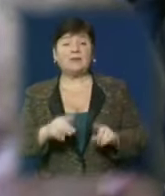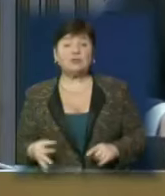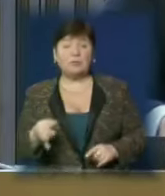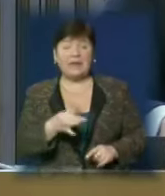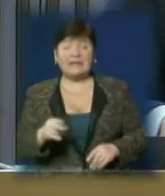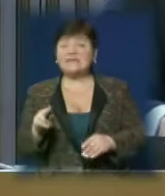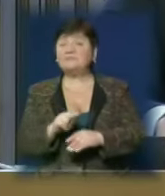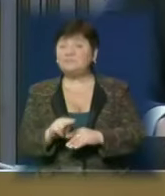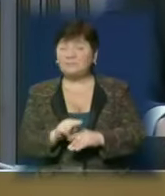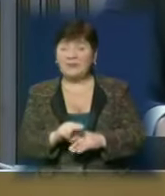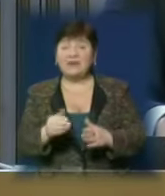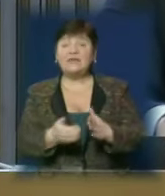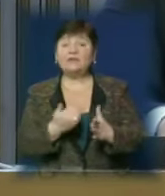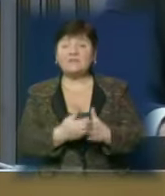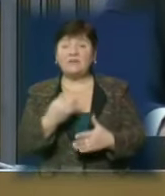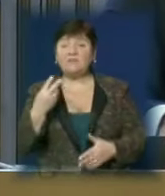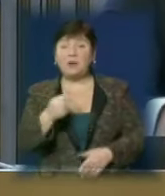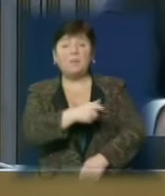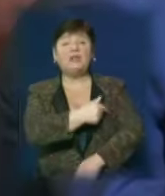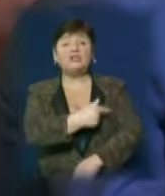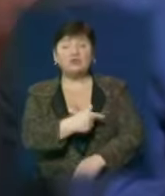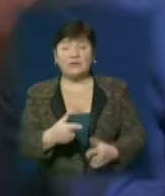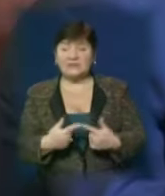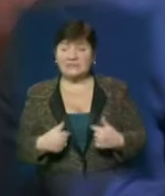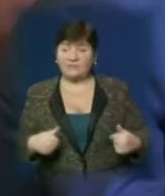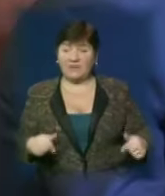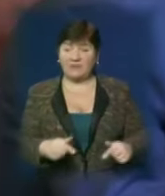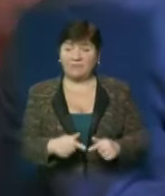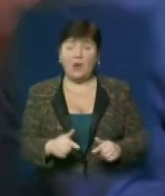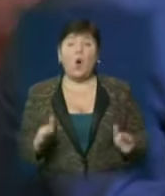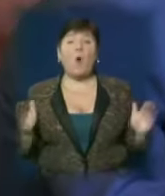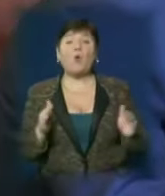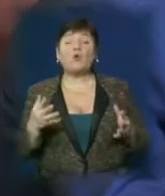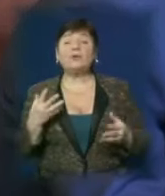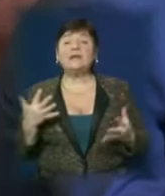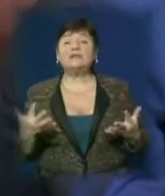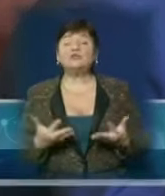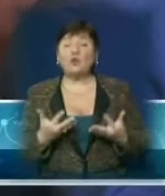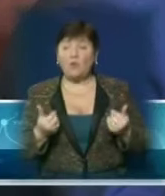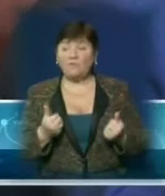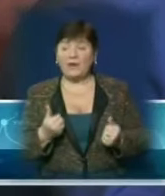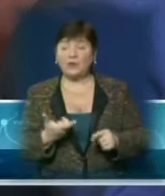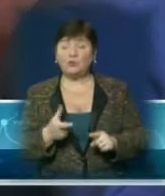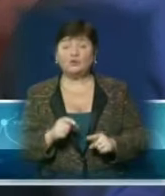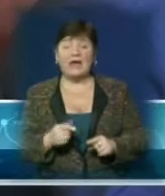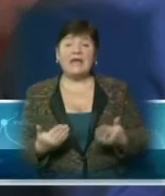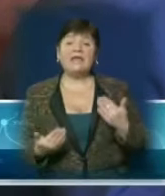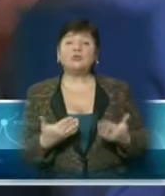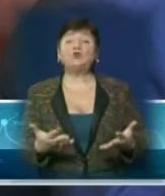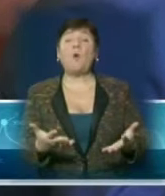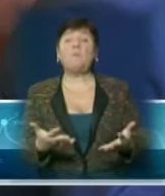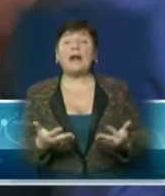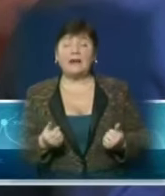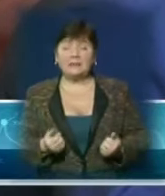зауважили і на недостатньому фінансуванні медичної сфери. В охороні в дорогах у нас дуже сільозні проблеми. Тому що якщо брати,